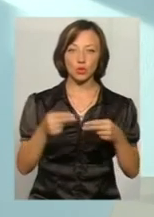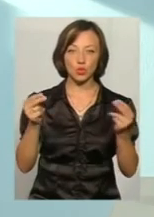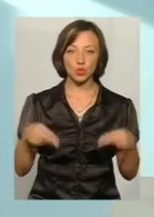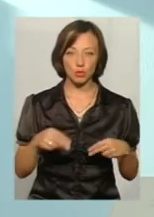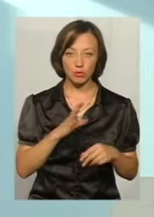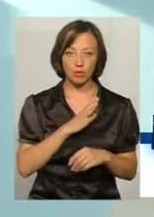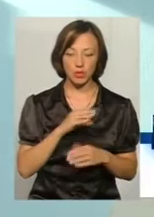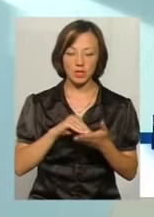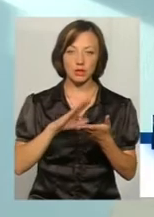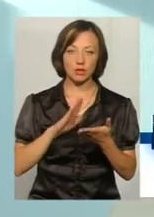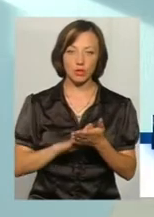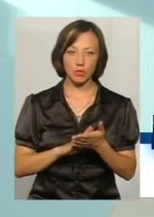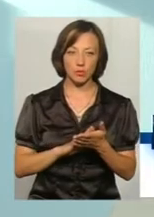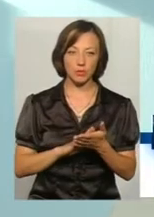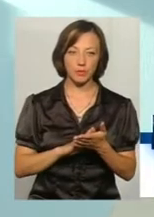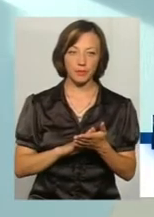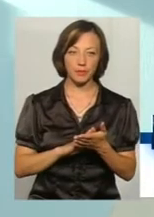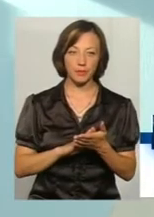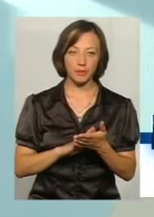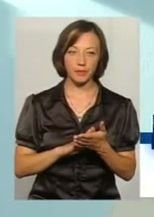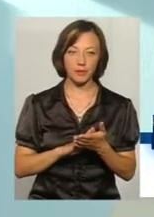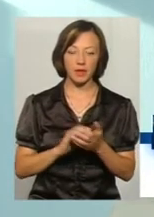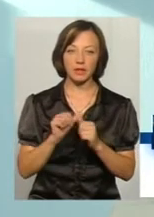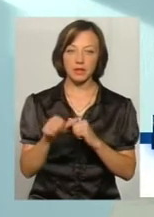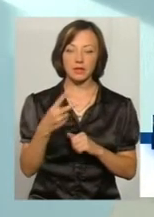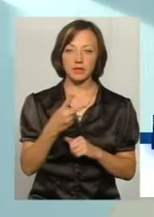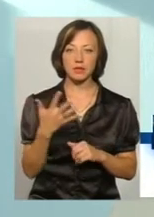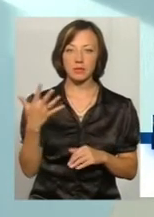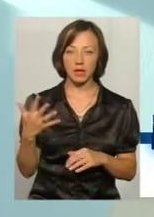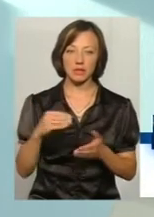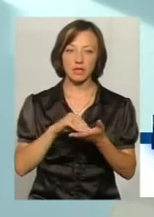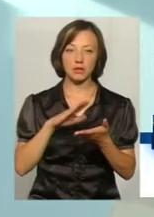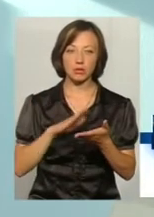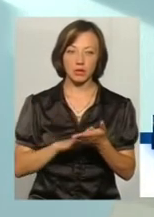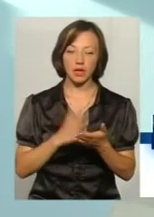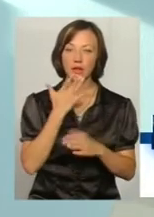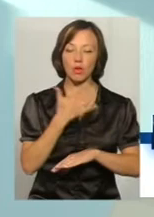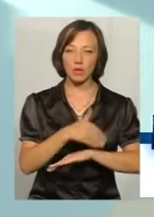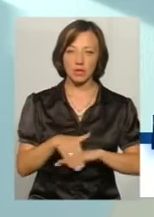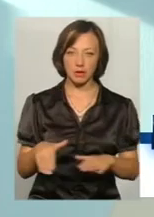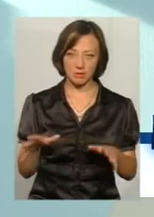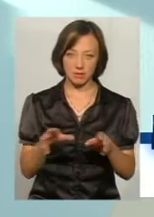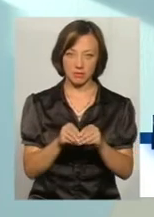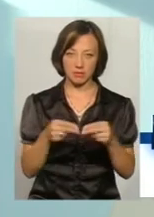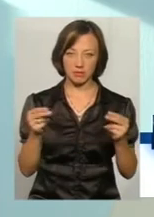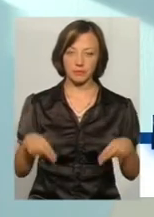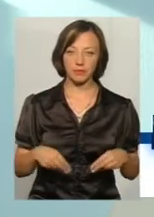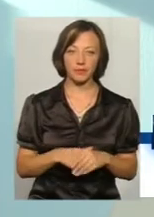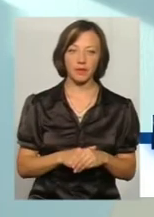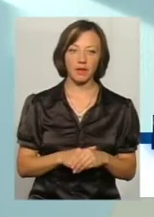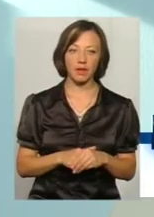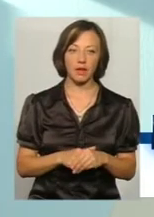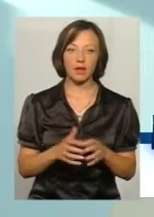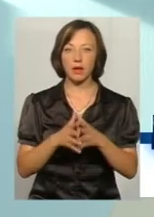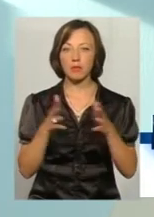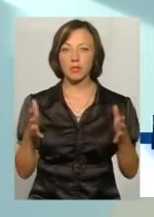зареєстровано в рамках цього проєкту. З них всього 25 зареєстровано з іноземцями. В якоїсь категорії, де